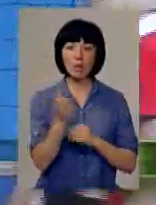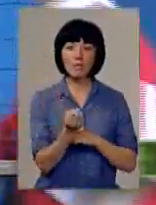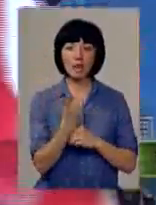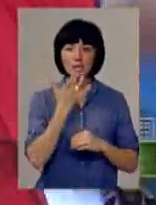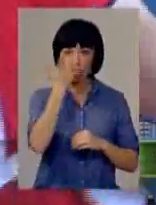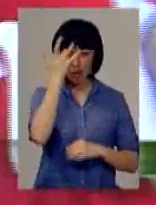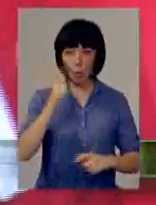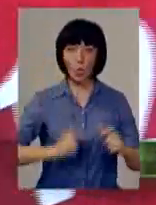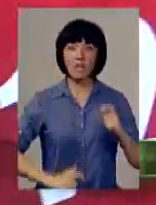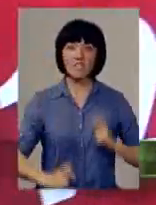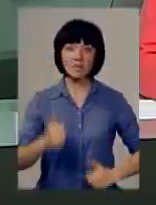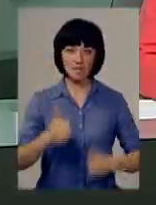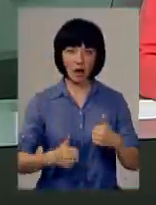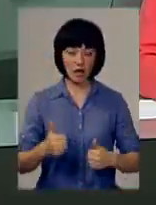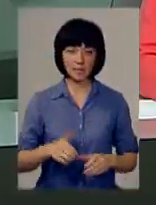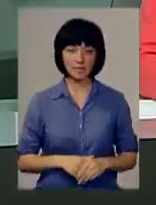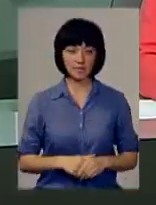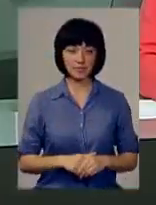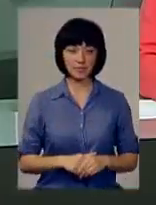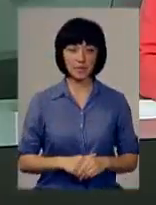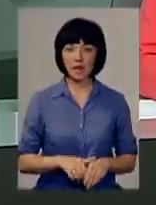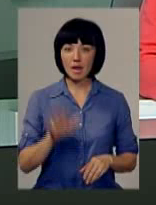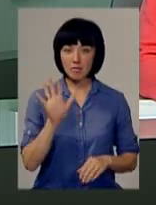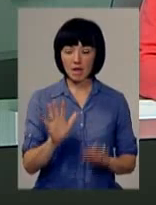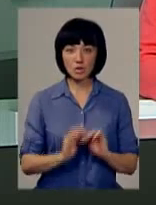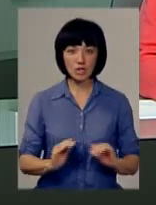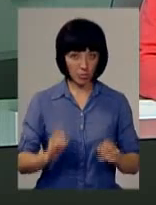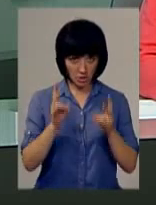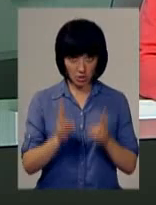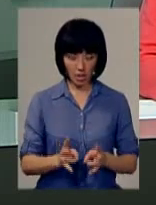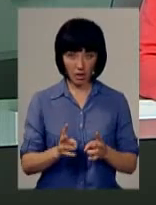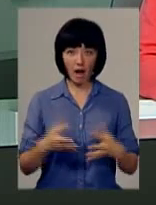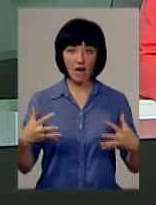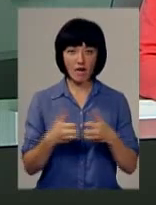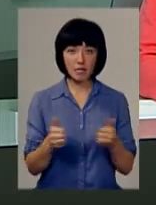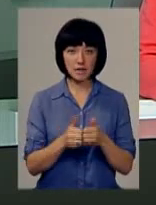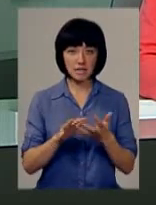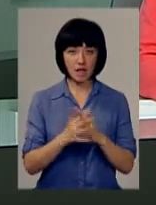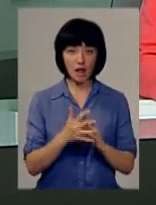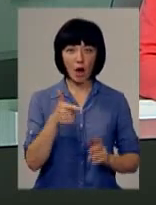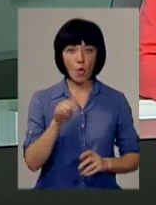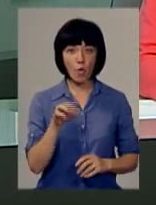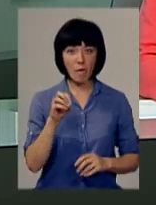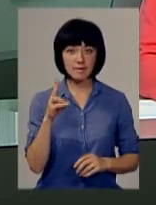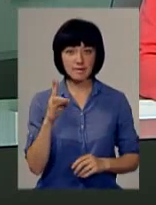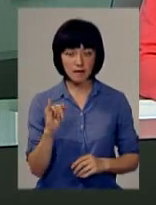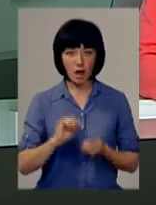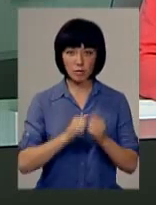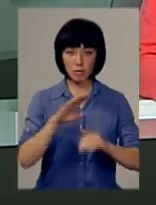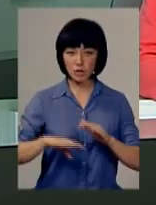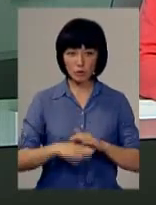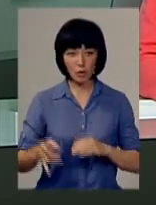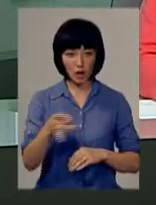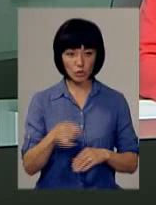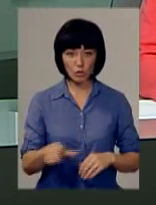-тій літній універсіаді. П'ятеро дітей постраждали в аварії поблизу села Гуменці Кам'янець-Подільського району. На